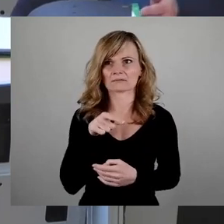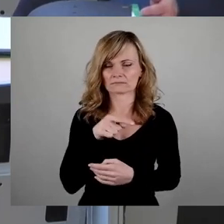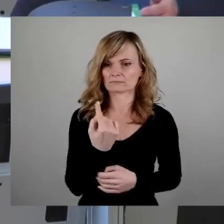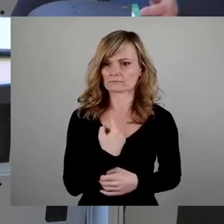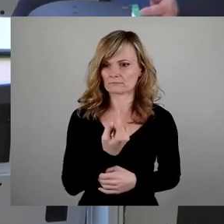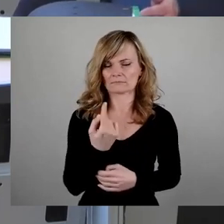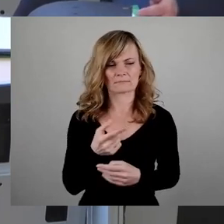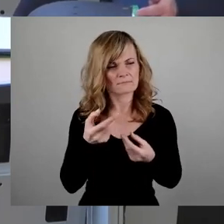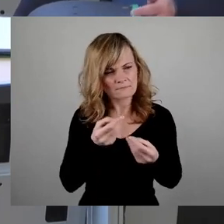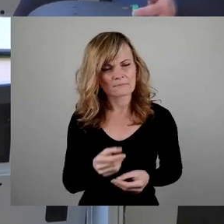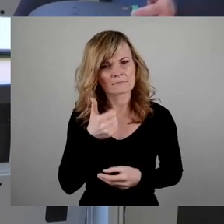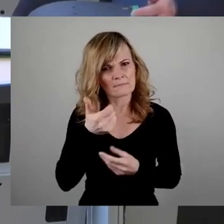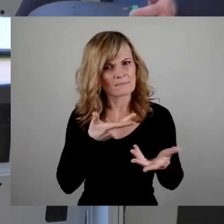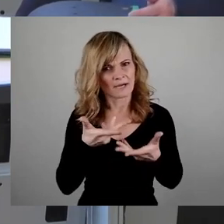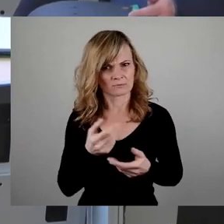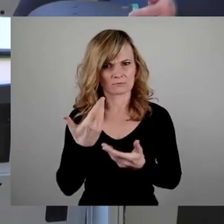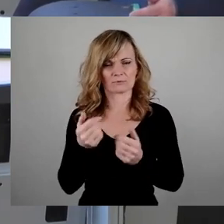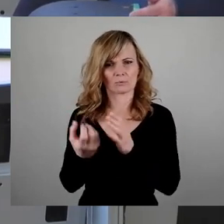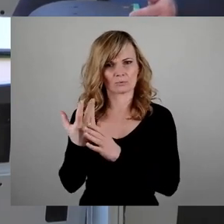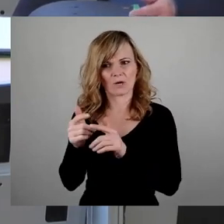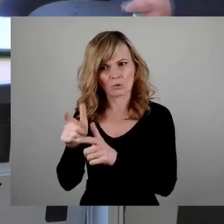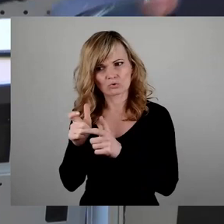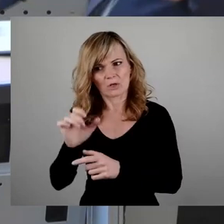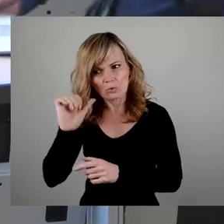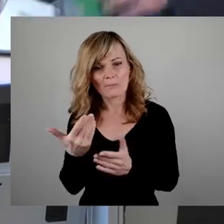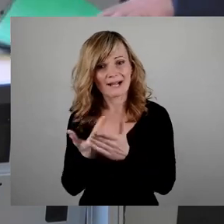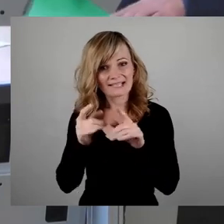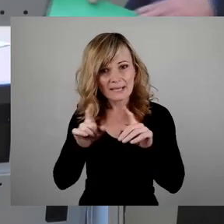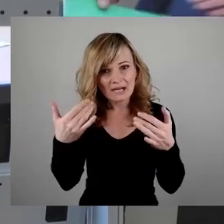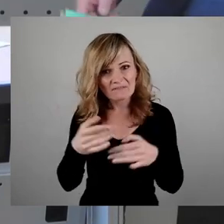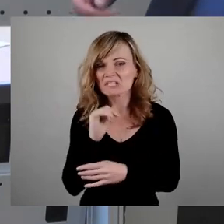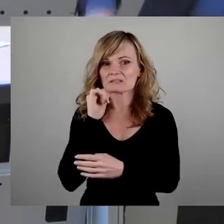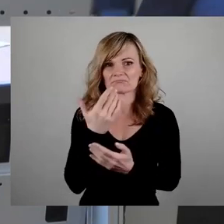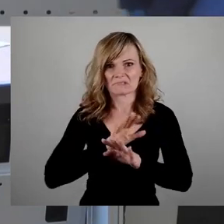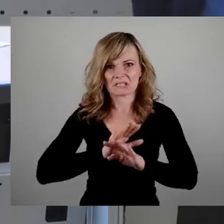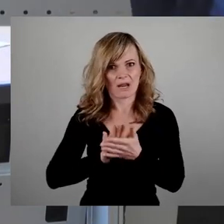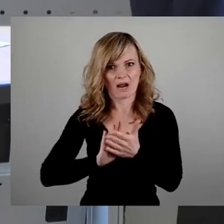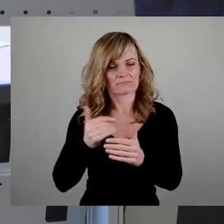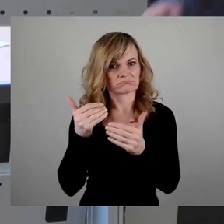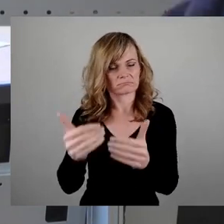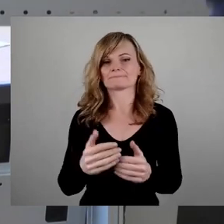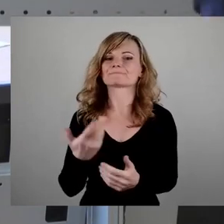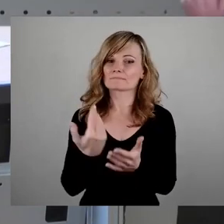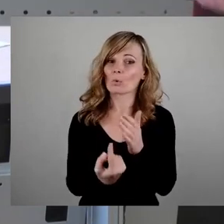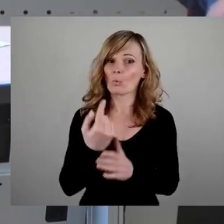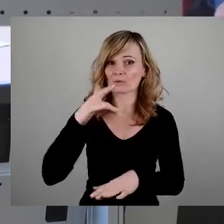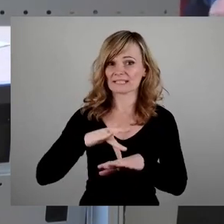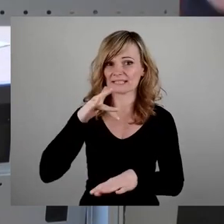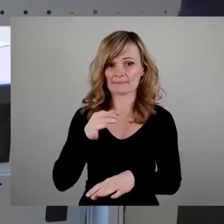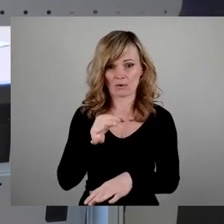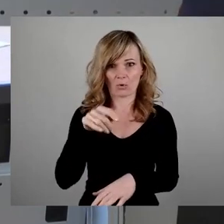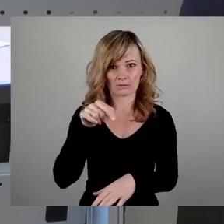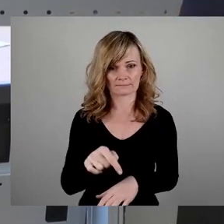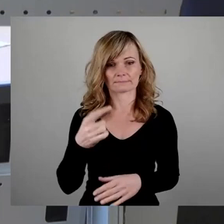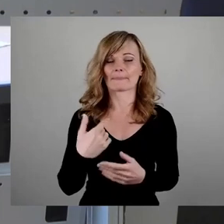Kulturausschuss erinnern, wo dies nochmal eine Rolle gespielt hätte. An einem solch sensiblen Ort, der eine derartige